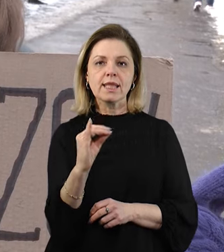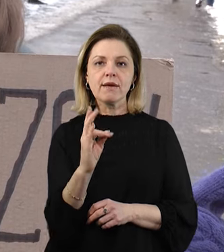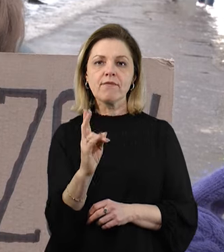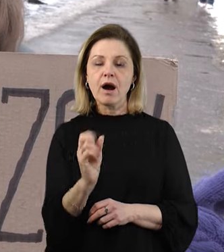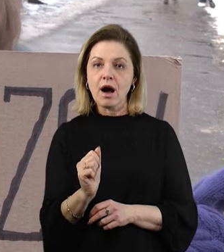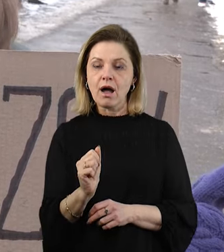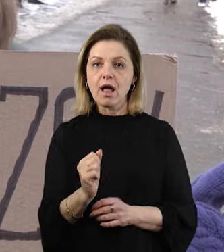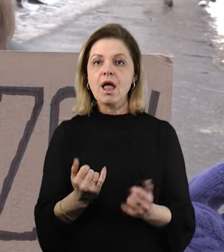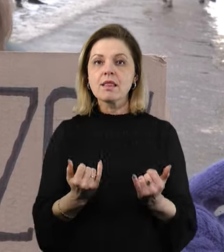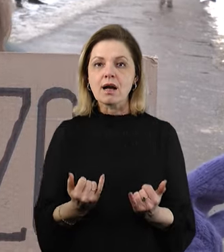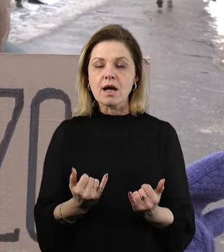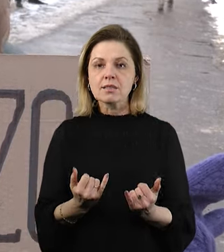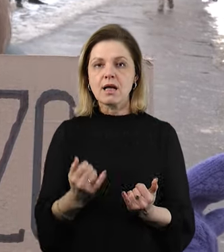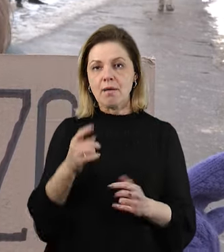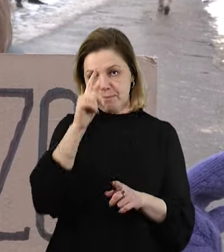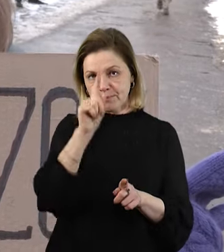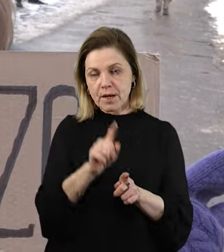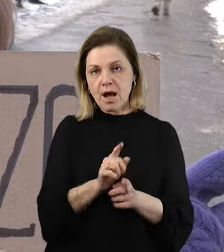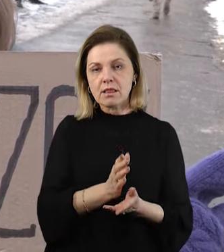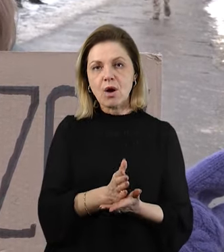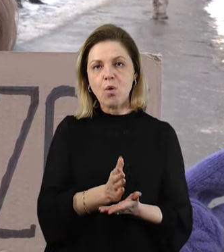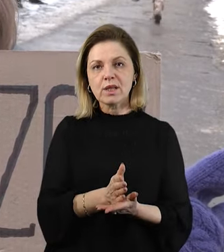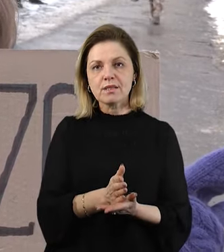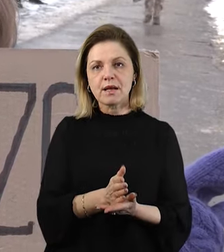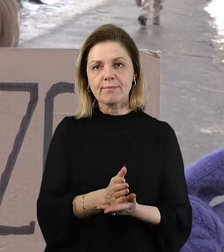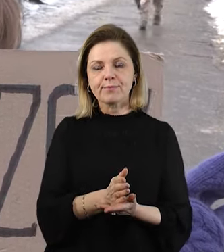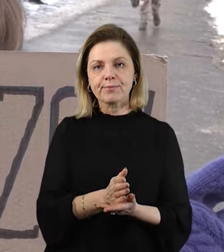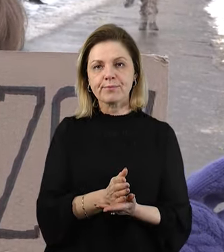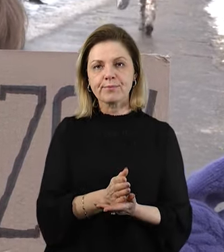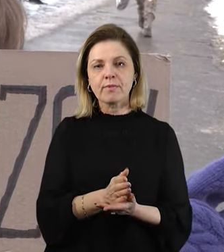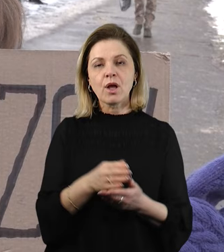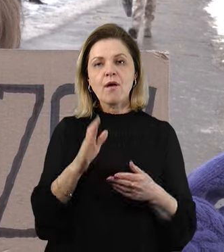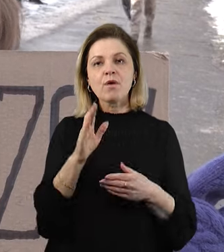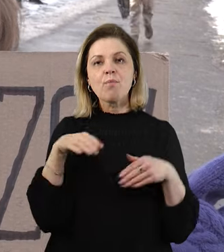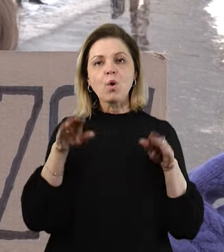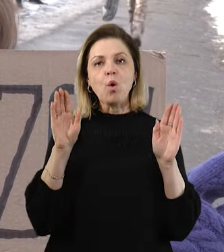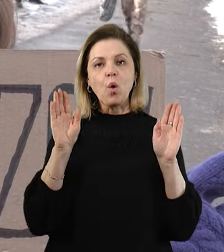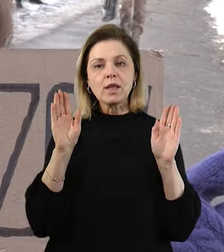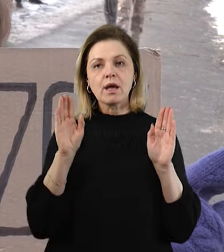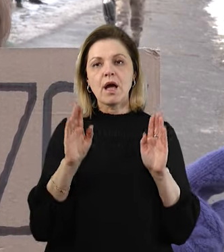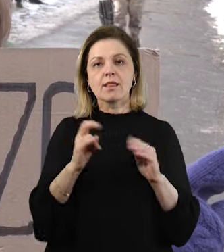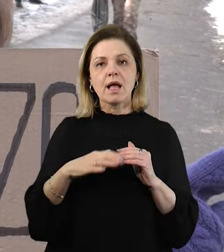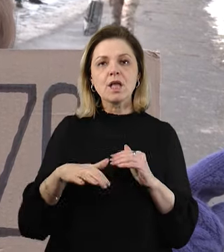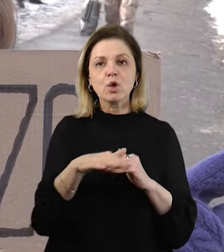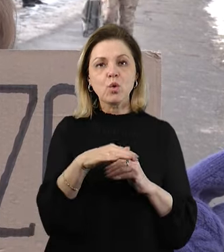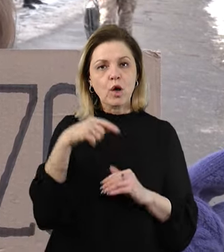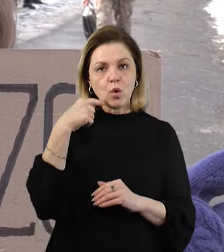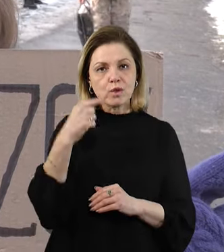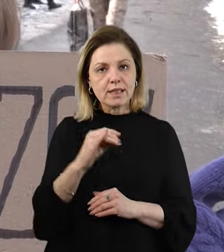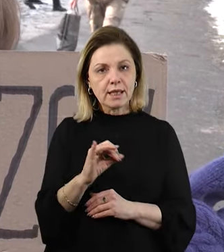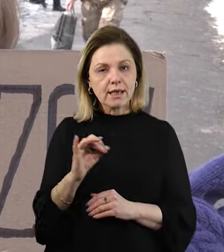Наразі він знаходиться у колонії на території Росії.